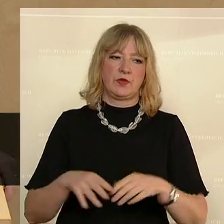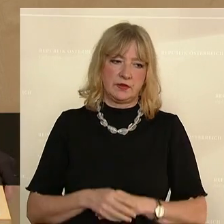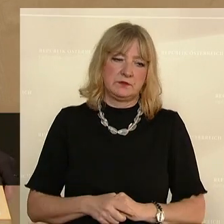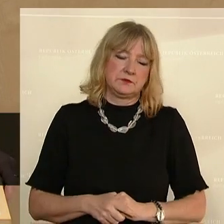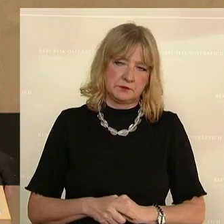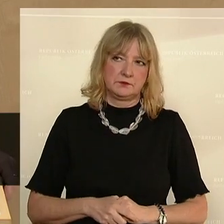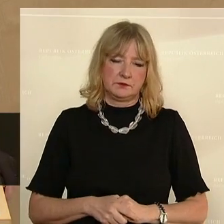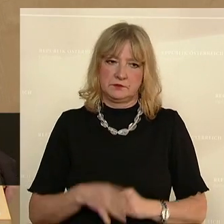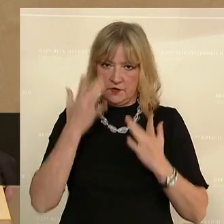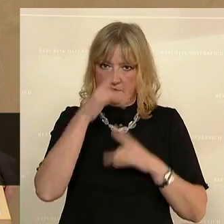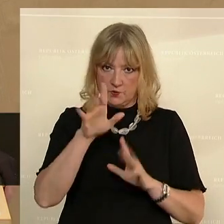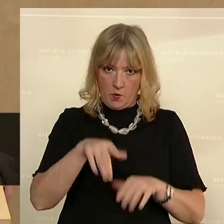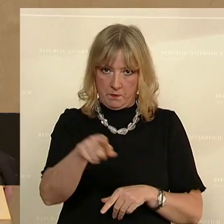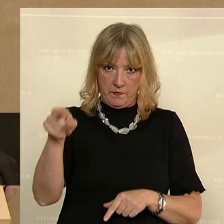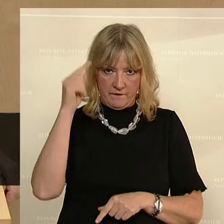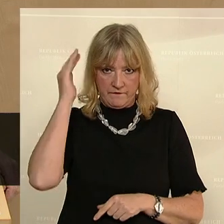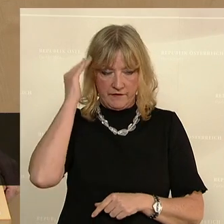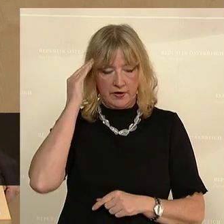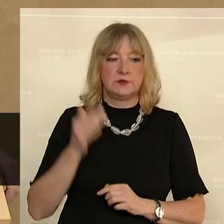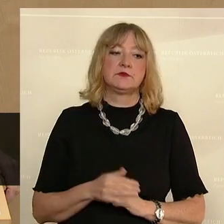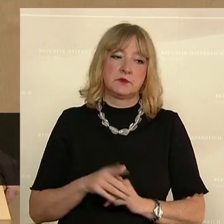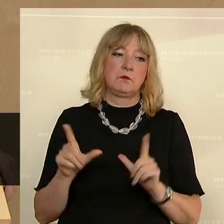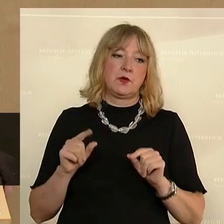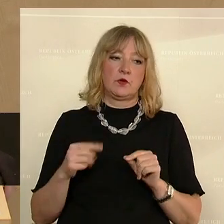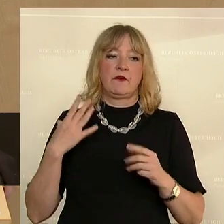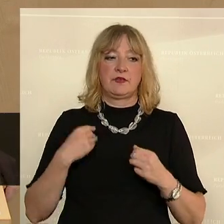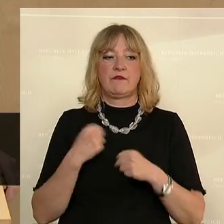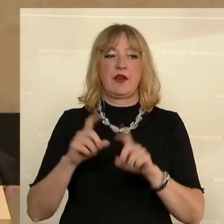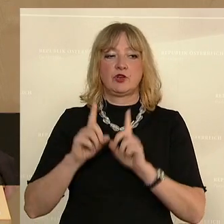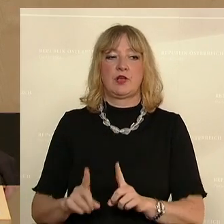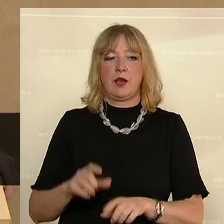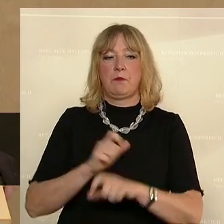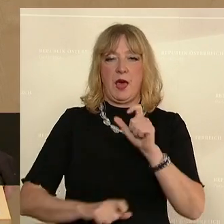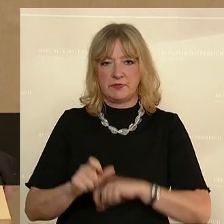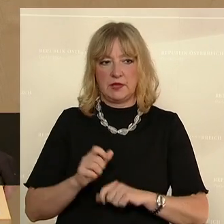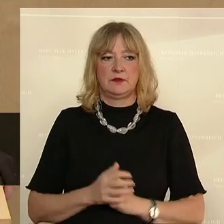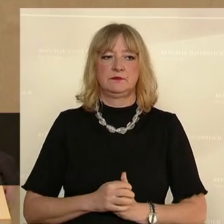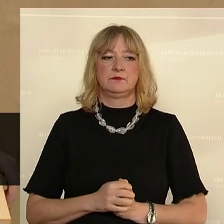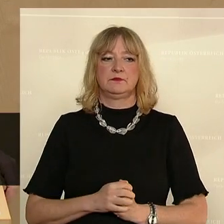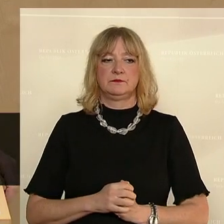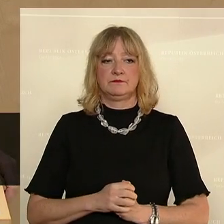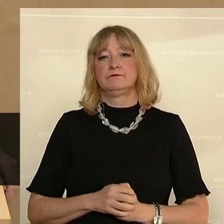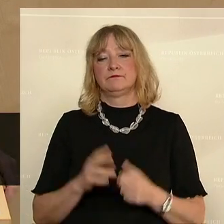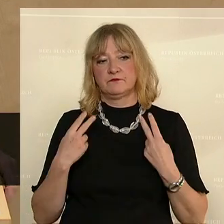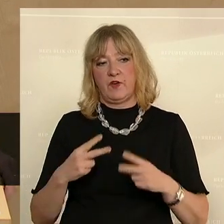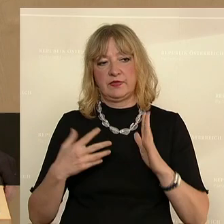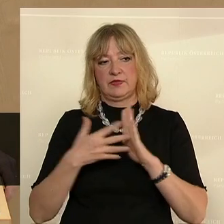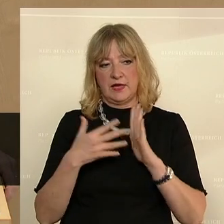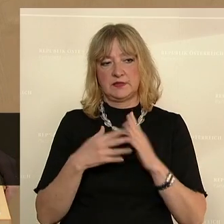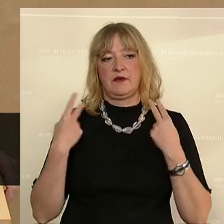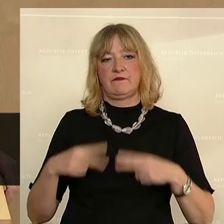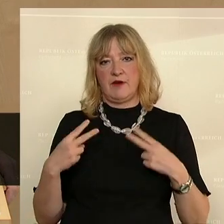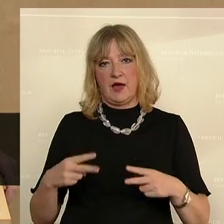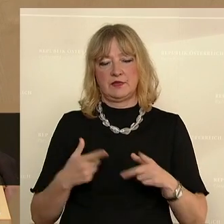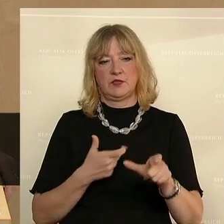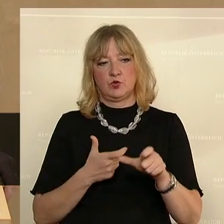Ich weiß nicht, ob es Ihnen bewusst ist, aber das bedeutet weiterhin Freistellung von Beamten. Weiterhin Tests, weiterhin